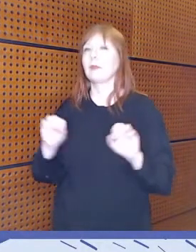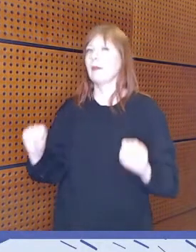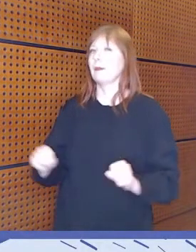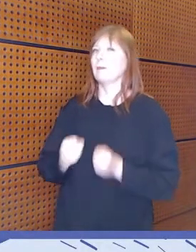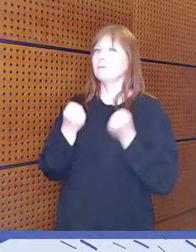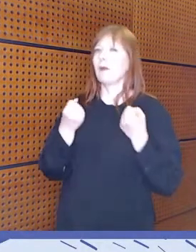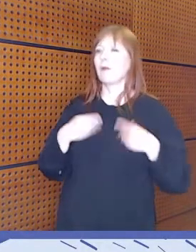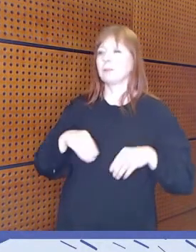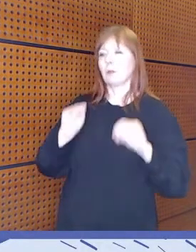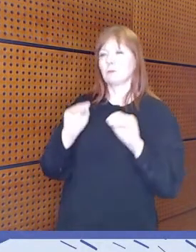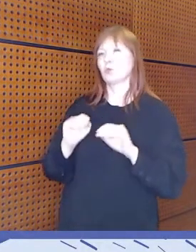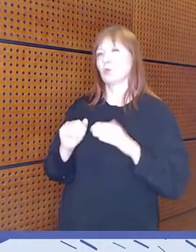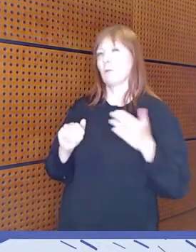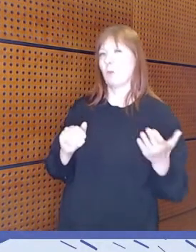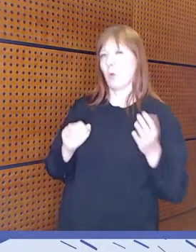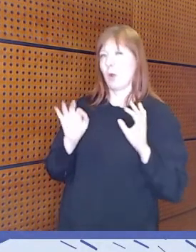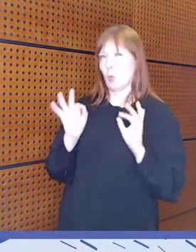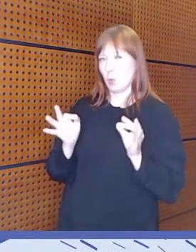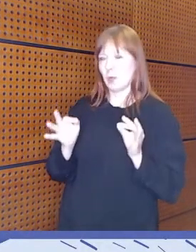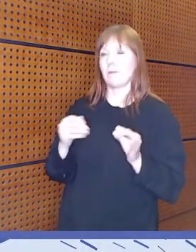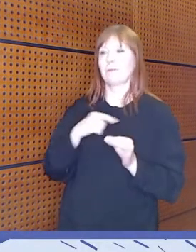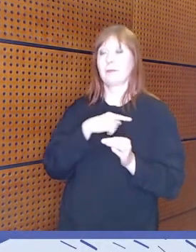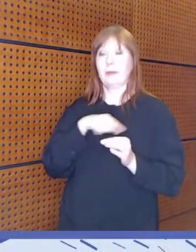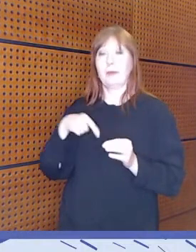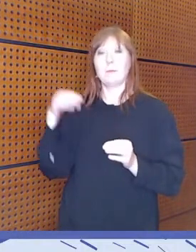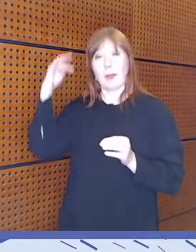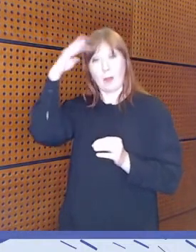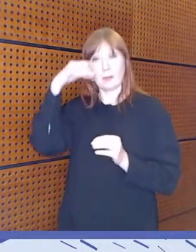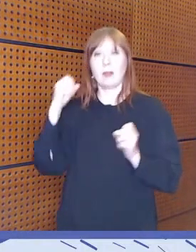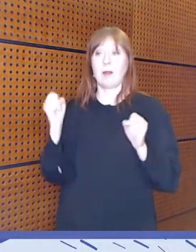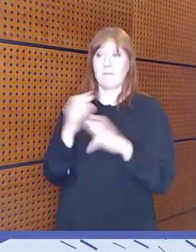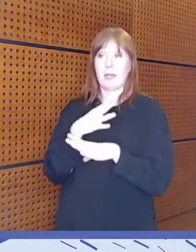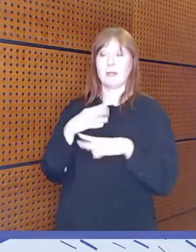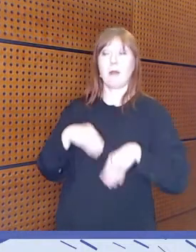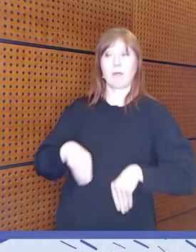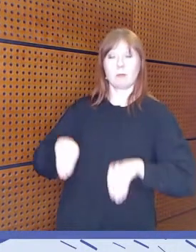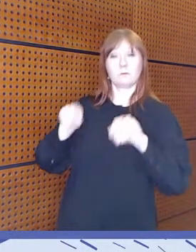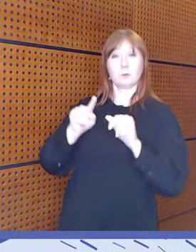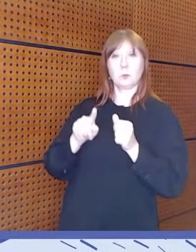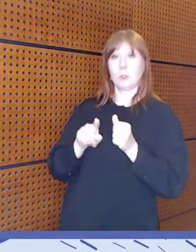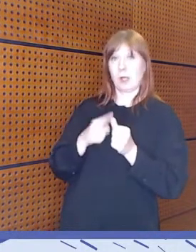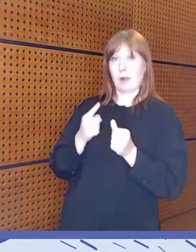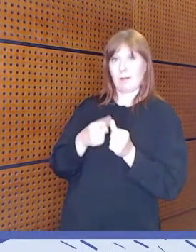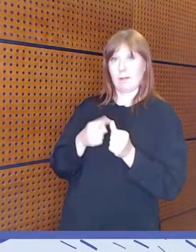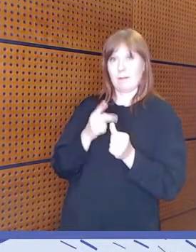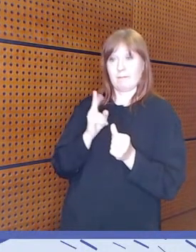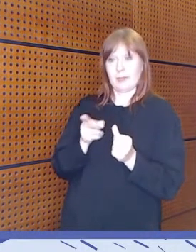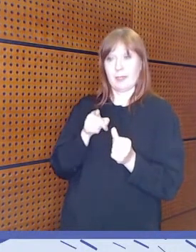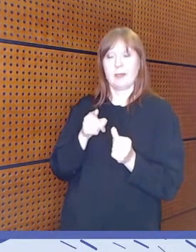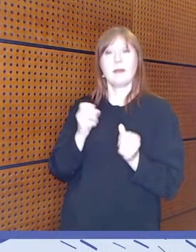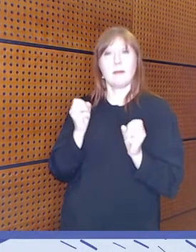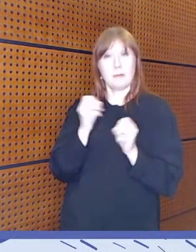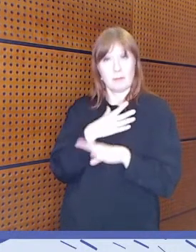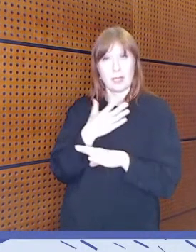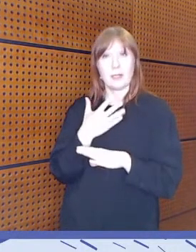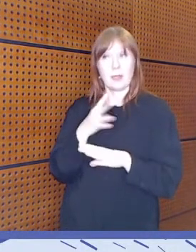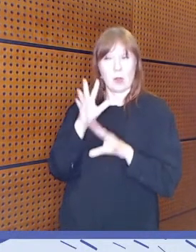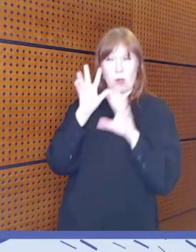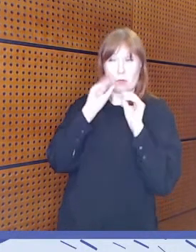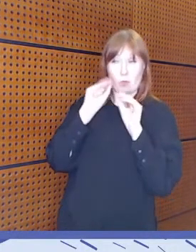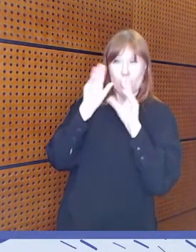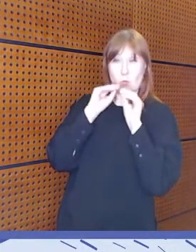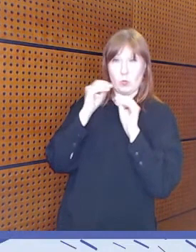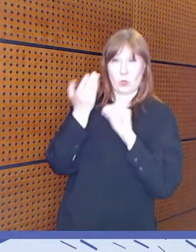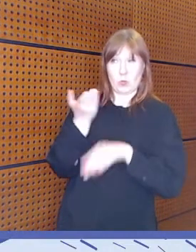puolella me ajatellaan niin, että mediakasvatus lähtee siitä medialukutaidosta.